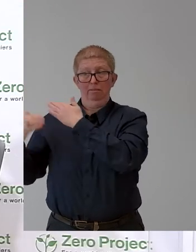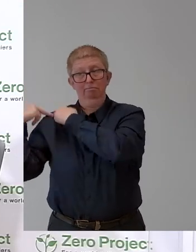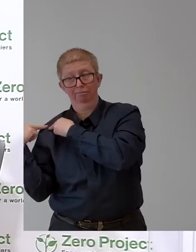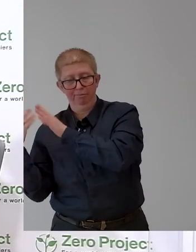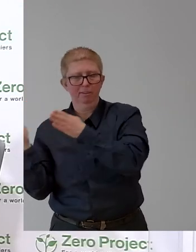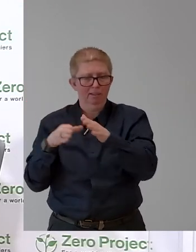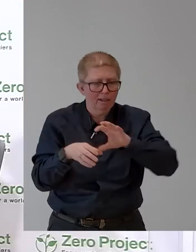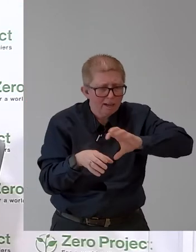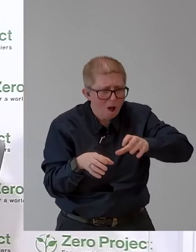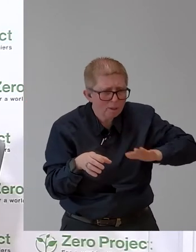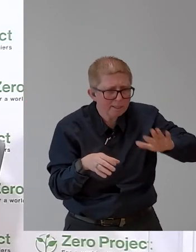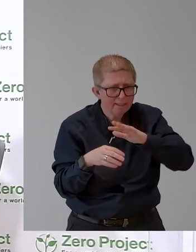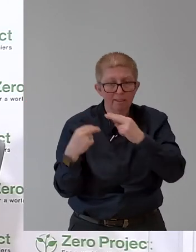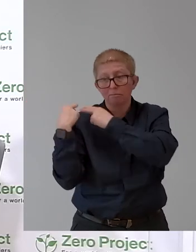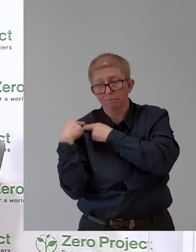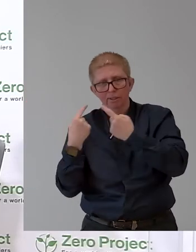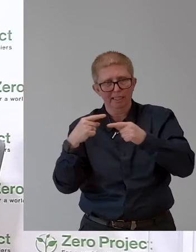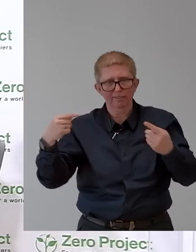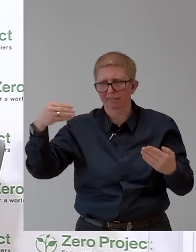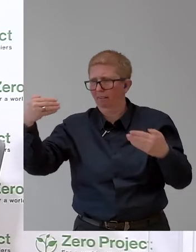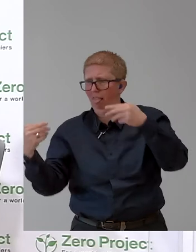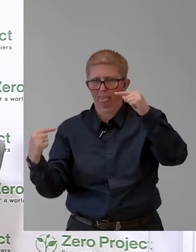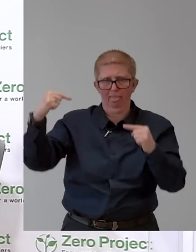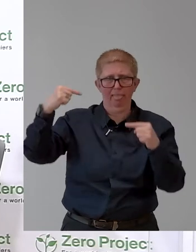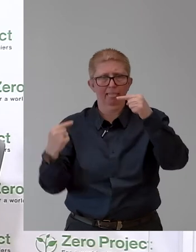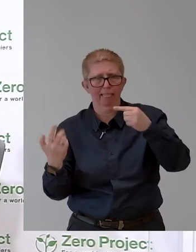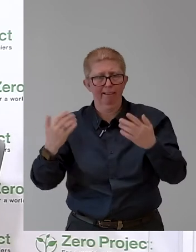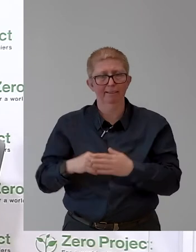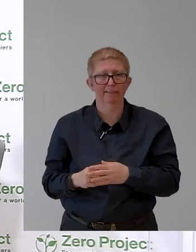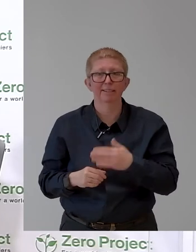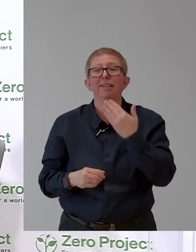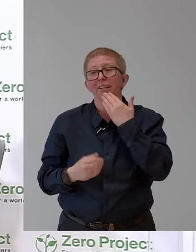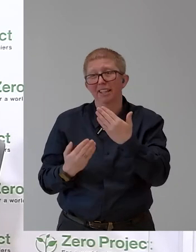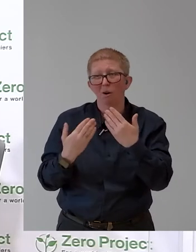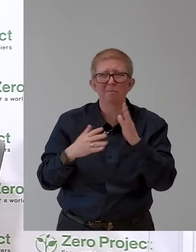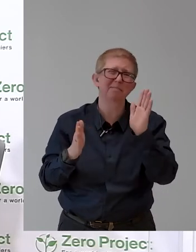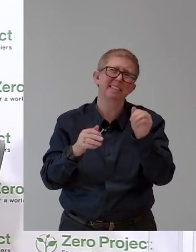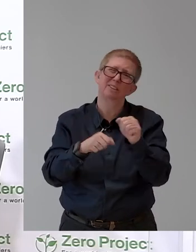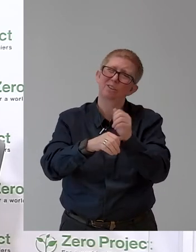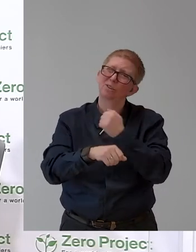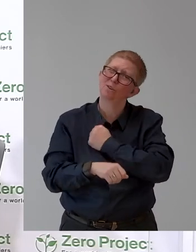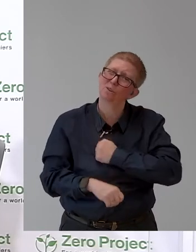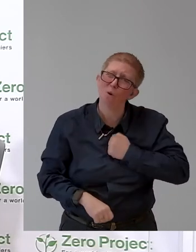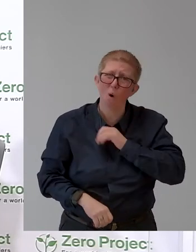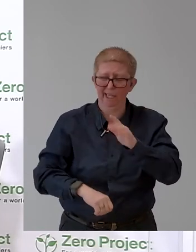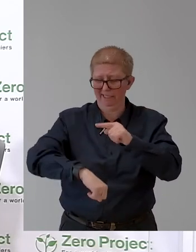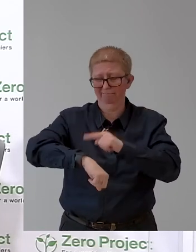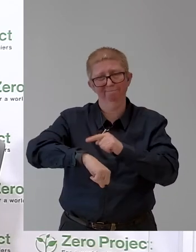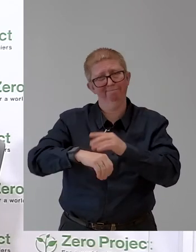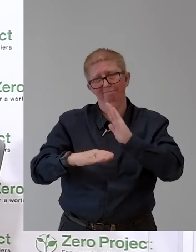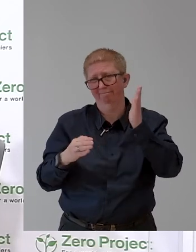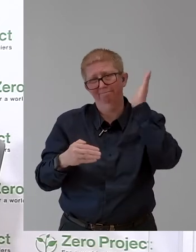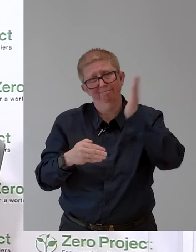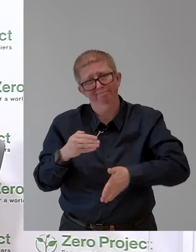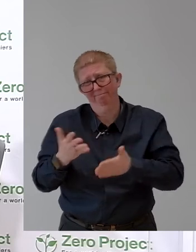muss. Wir sind in der Zeit jetzt wirklich genau, punktgenau fertig. Ein schöner Schlussappell. Alle sind